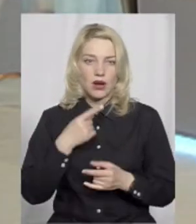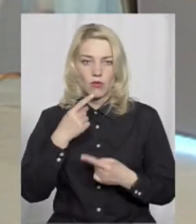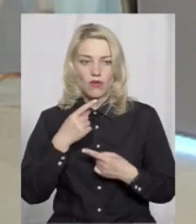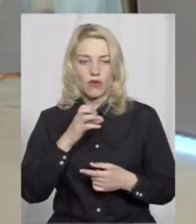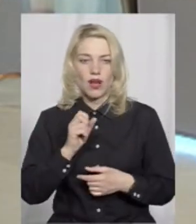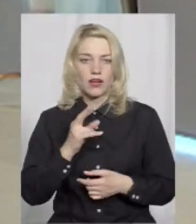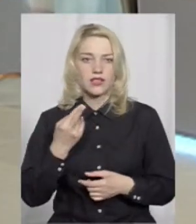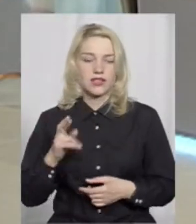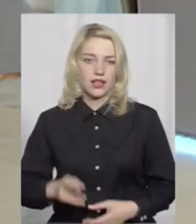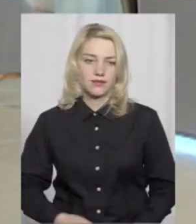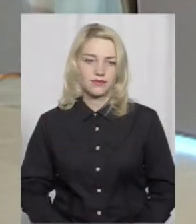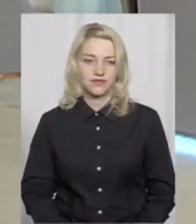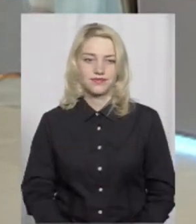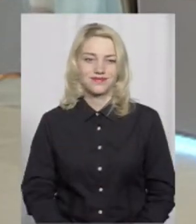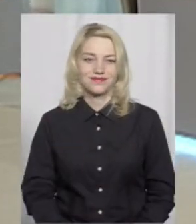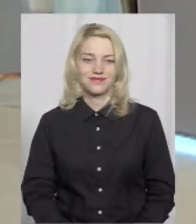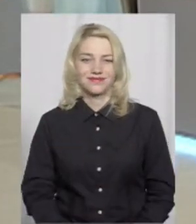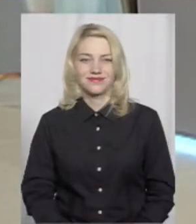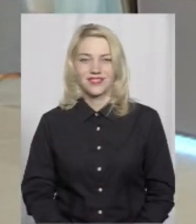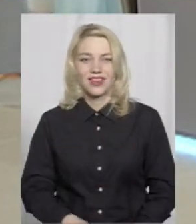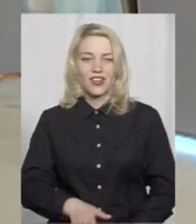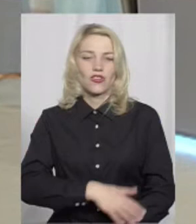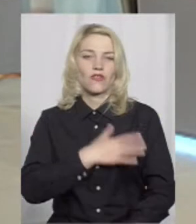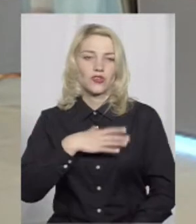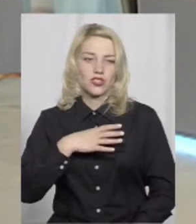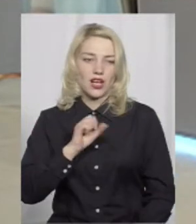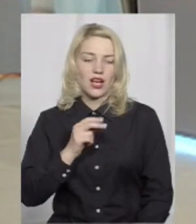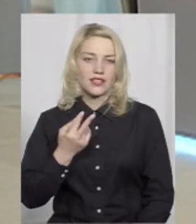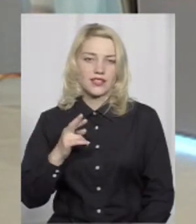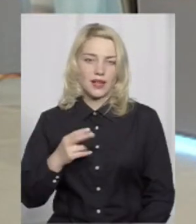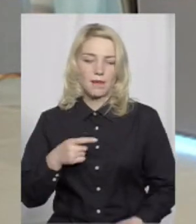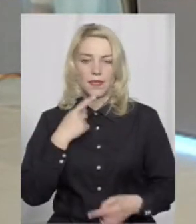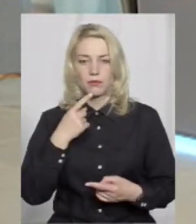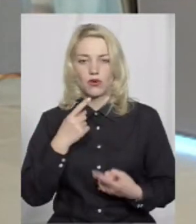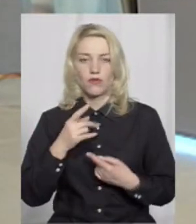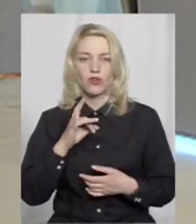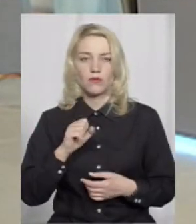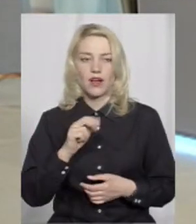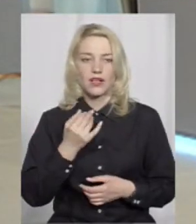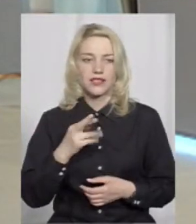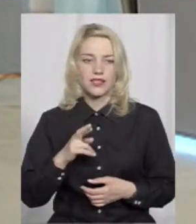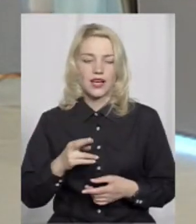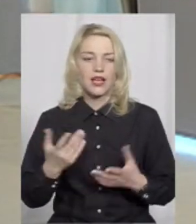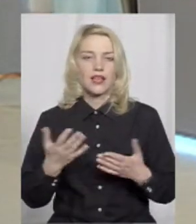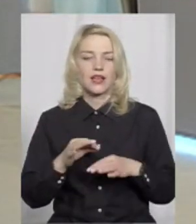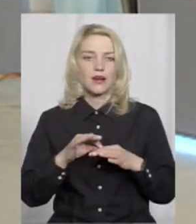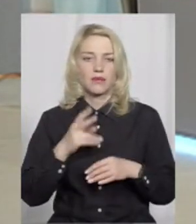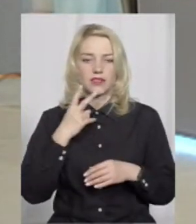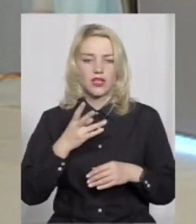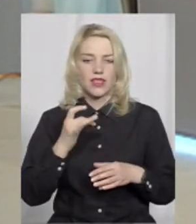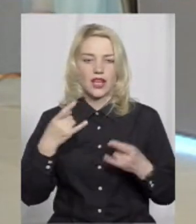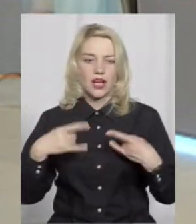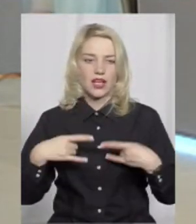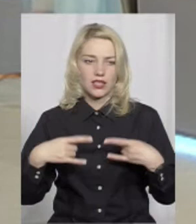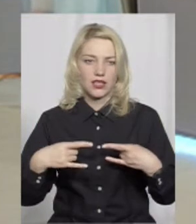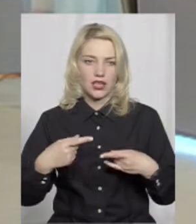акції. Довгоочікувані. Да, довгоочікувані. Ну, у мене перше запитання стосовно акції, яку ми дивились на екранах, все